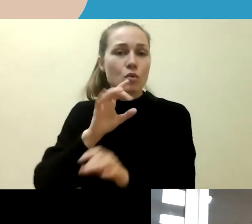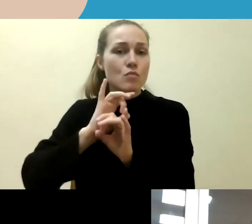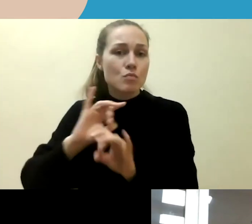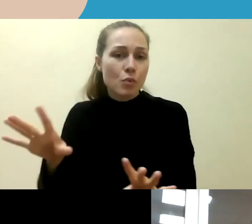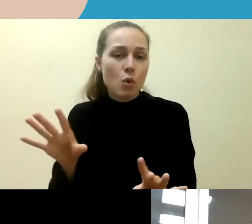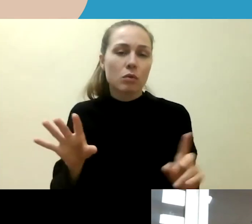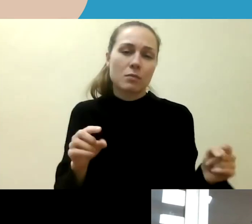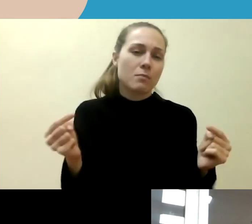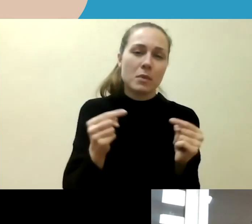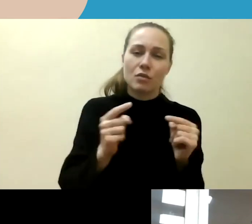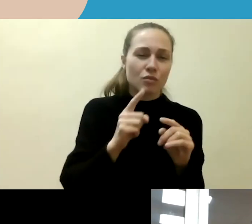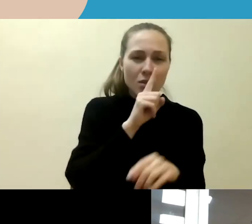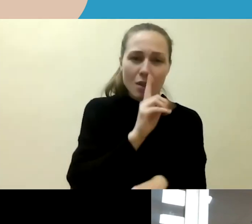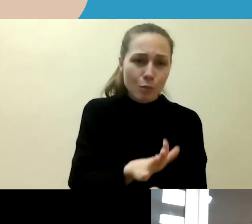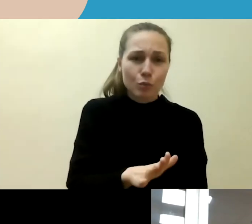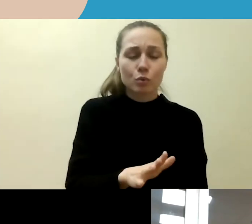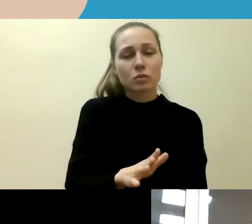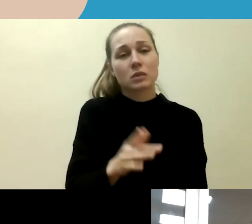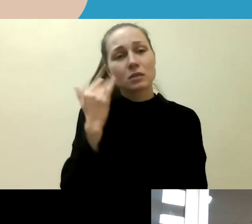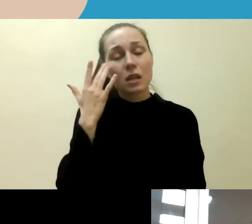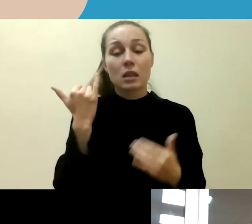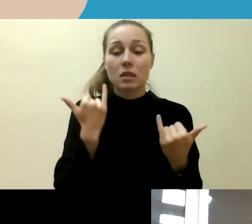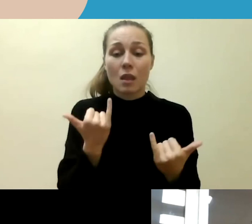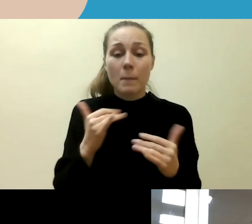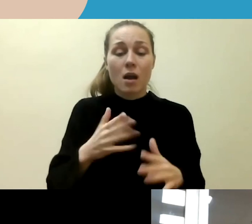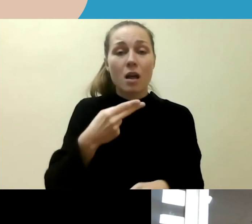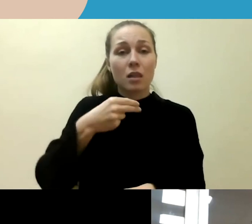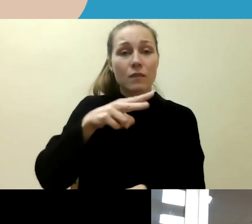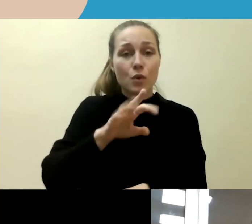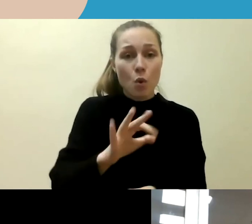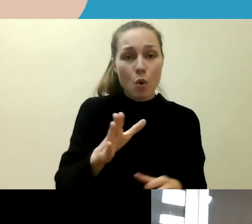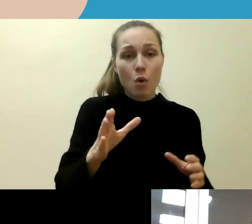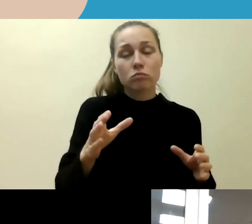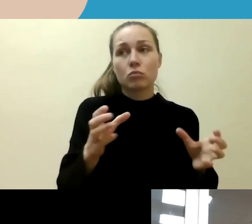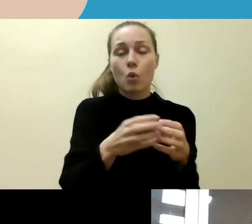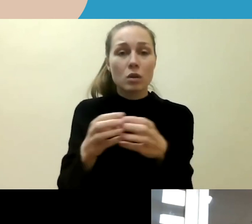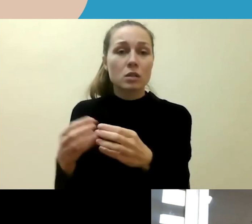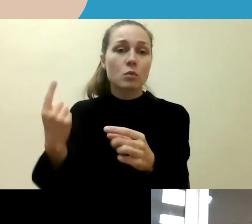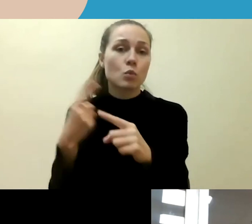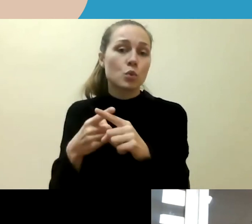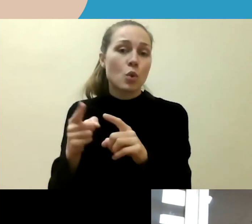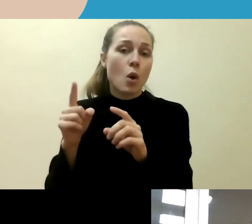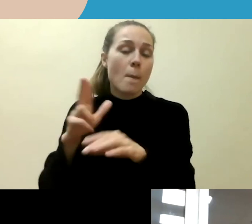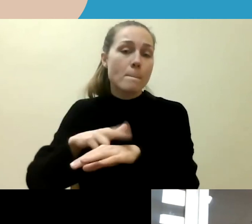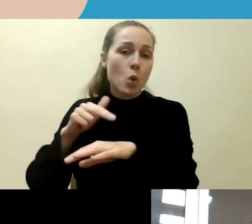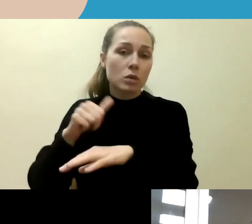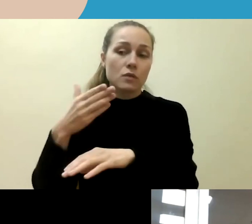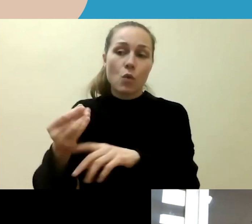tikime, kad viską tai, kas šiai dienai yra daroma tiek nevyriausybinio organizacijoje, tiek policijos mokyklos